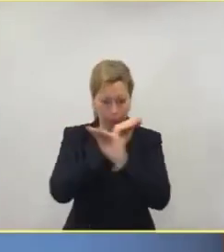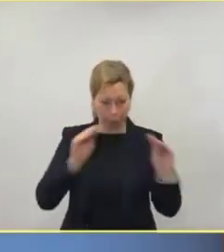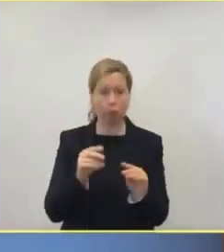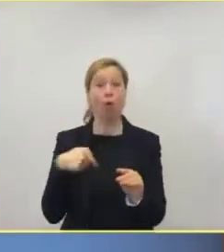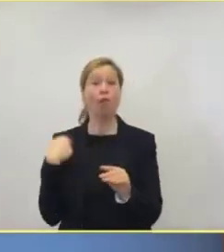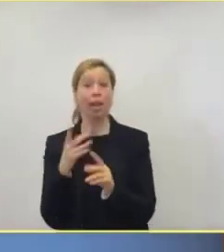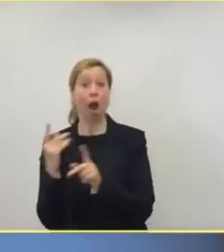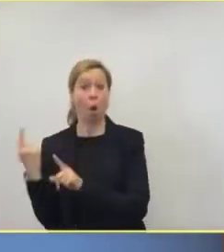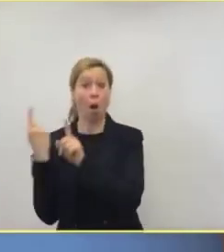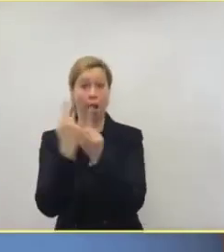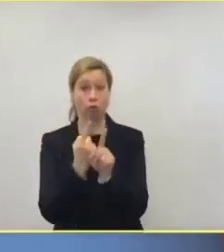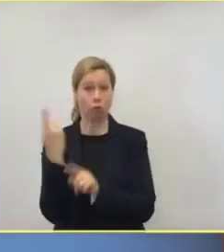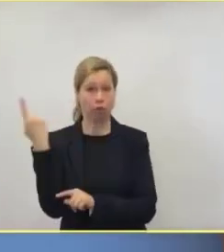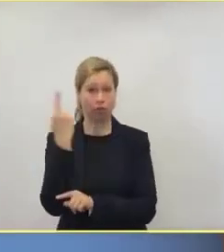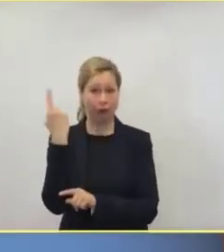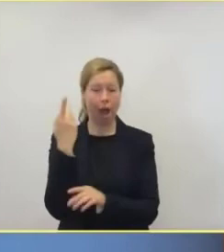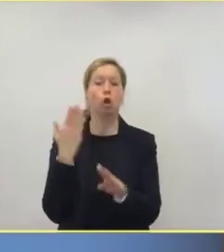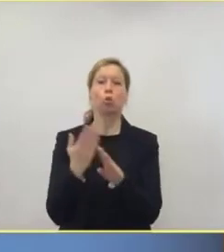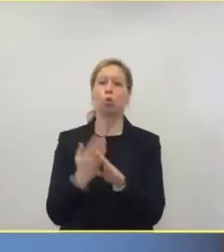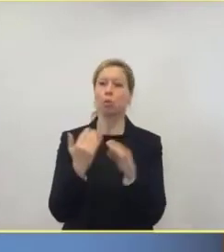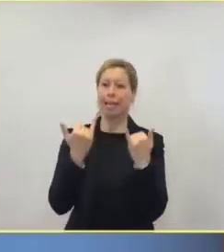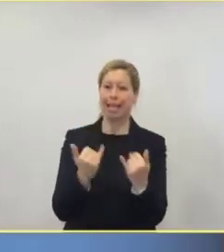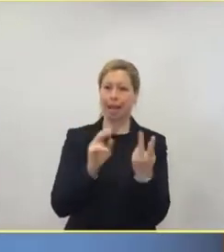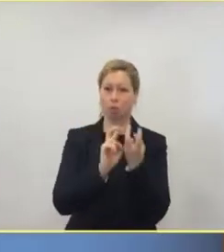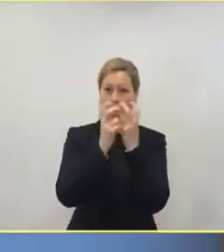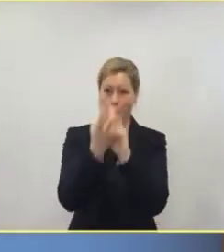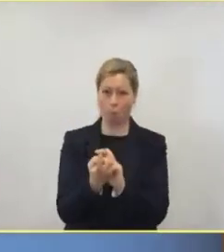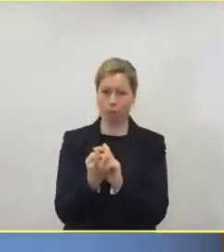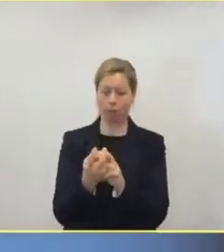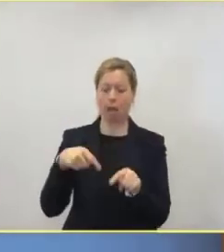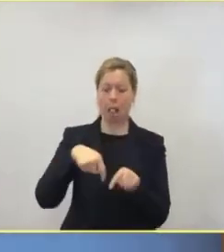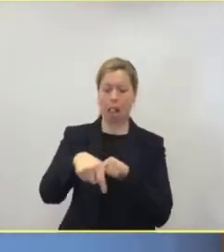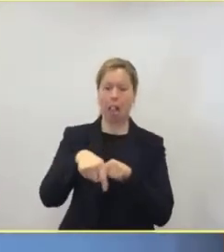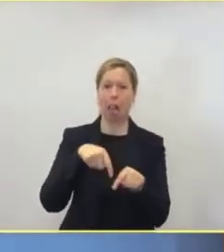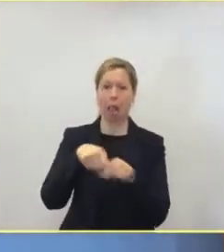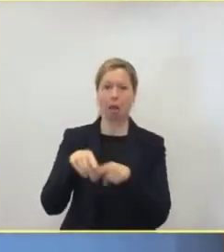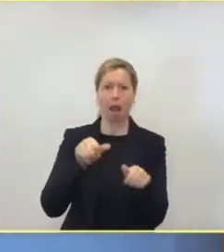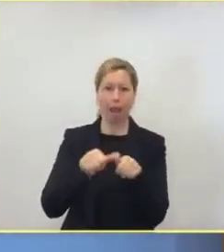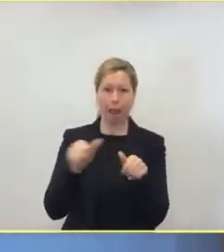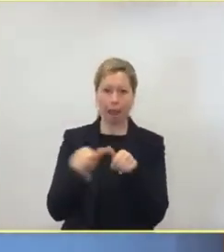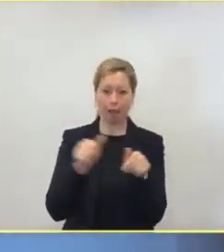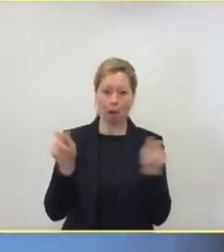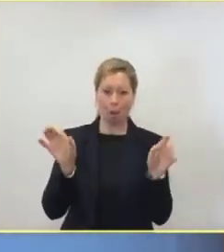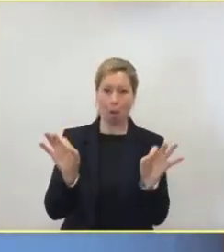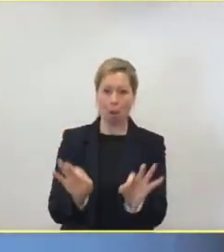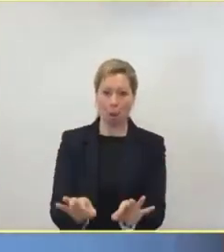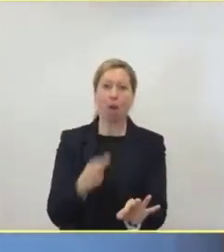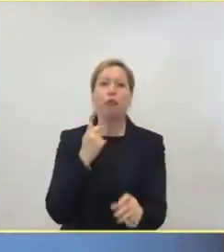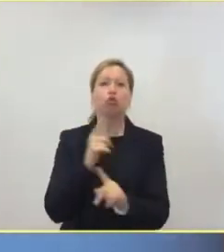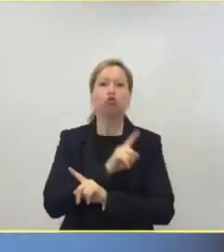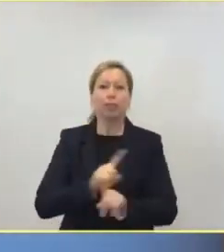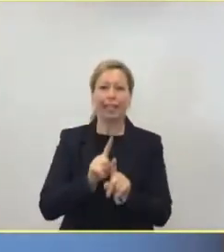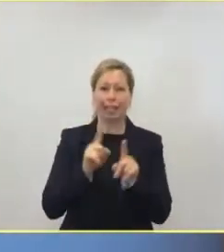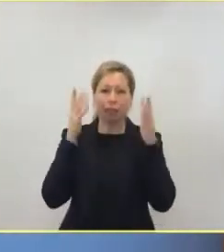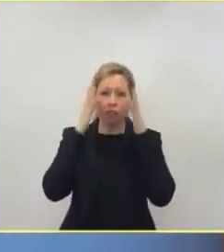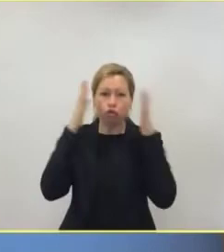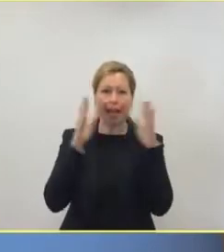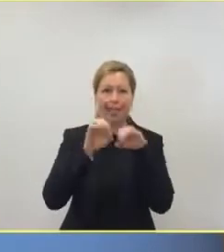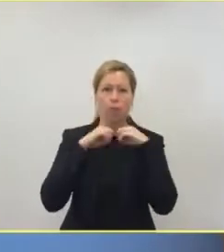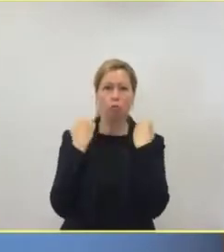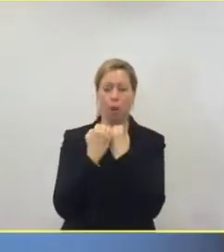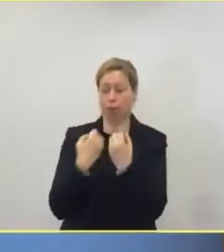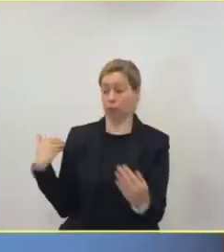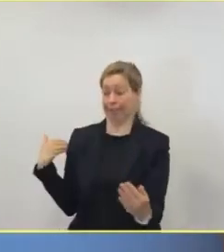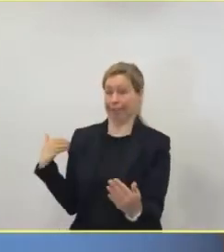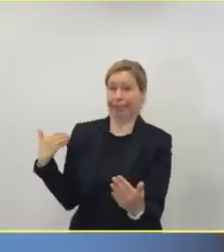greifen wird, dass wir eben nicht in diese Engpässe kommen, dass das Gesundheitssystem nicht in diese Stresslage kommt. Die zweite Frage, die Sie